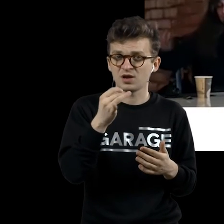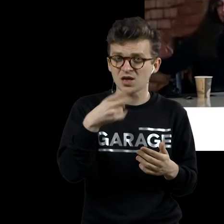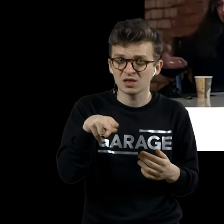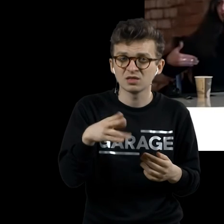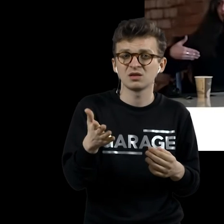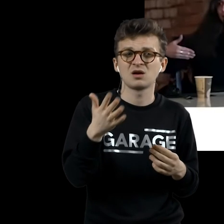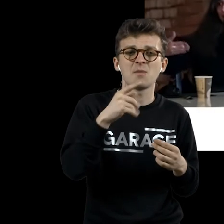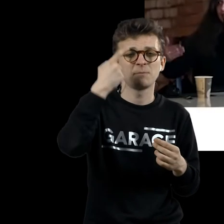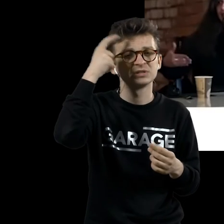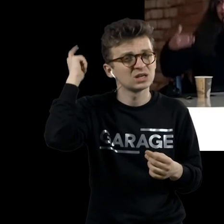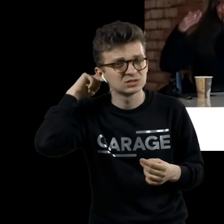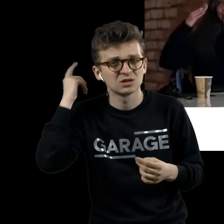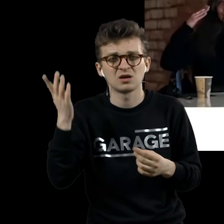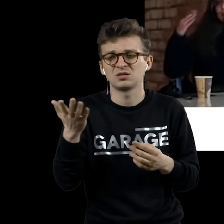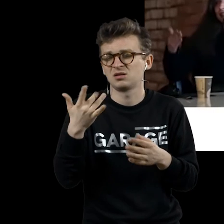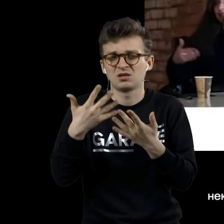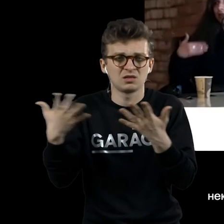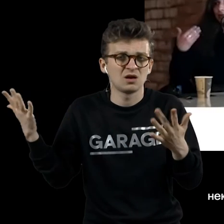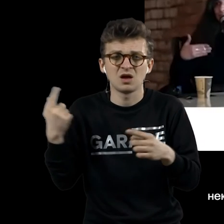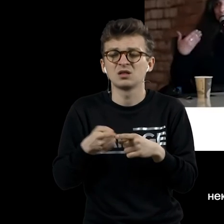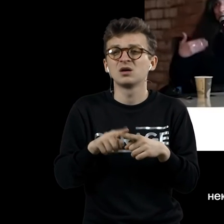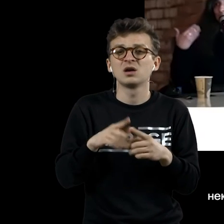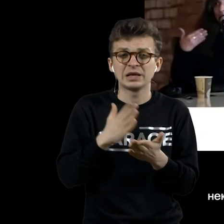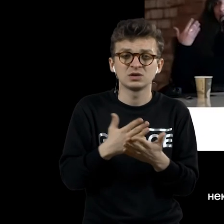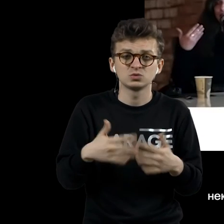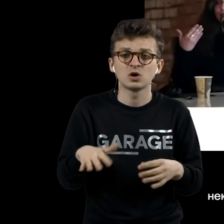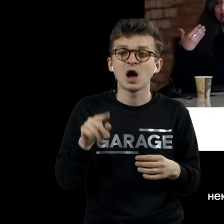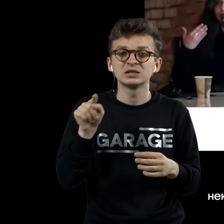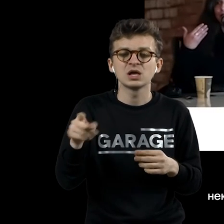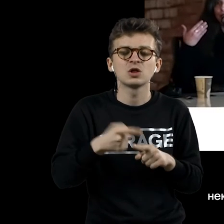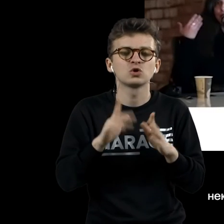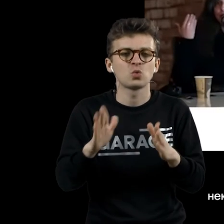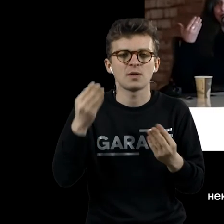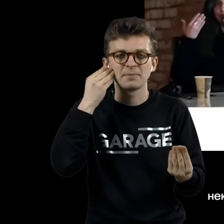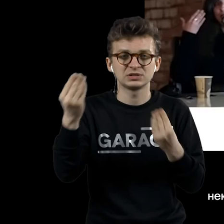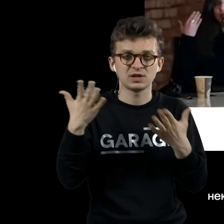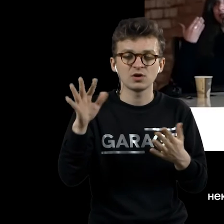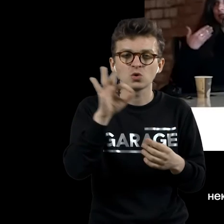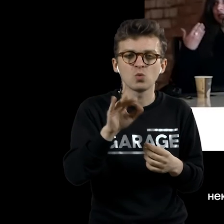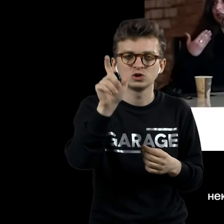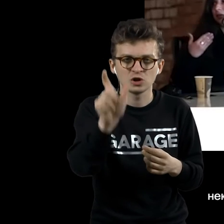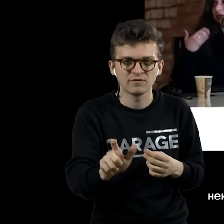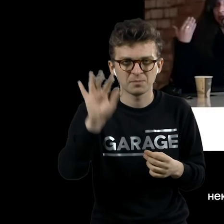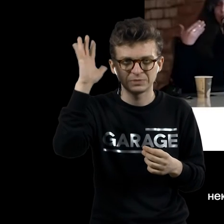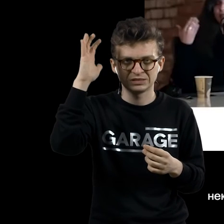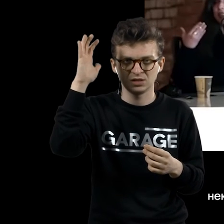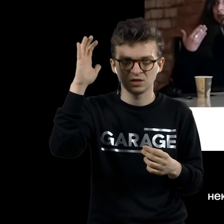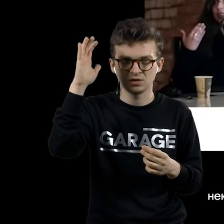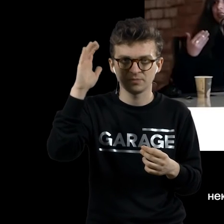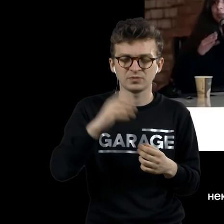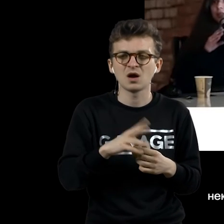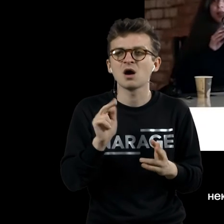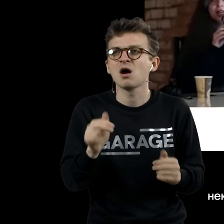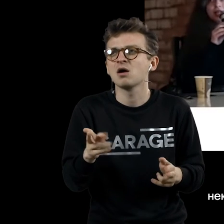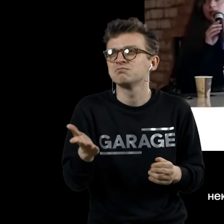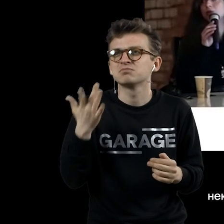сознательного вытеснения и так далее. То есть есть представление о человеческой психике как о неком